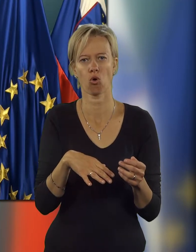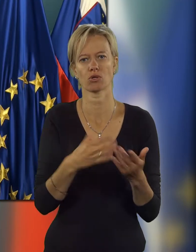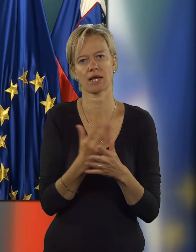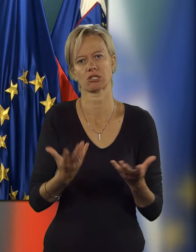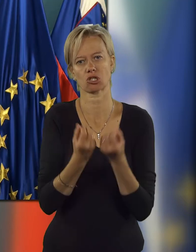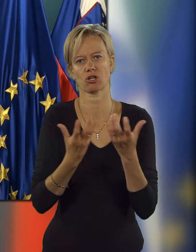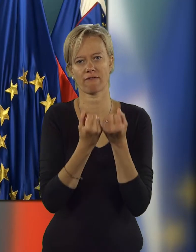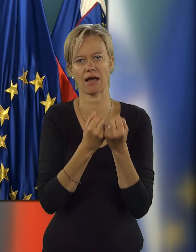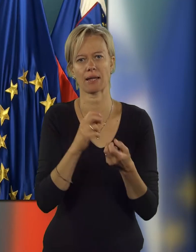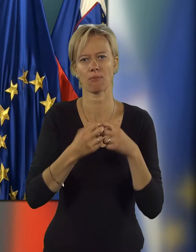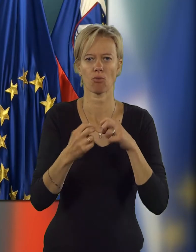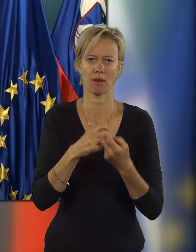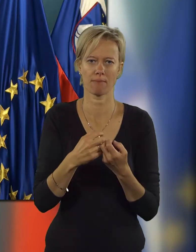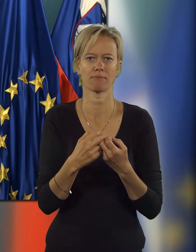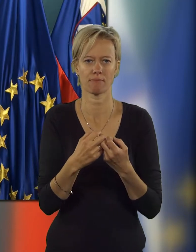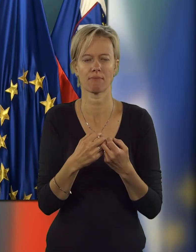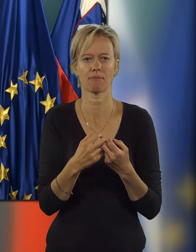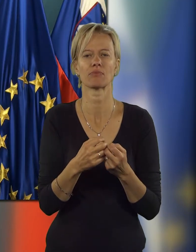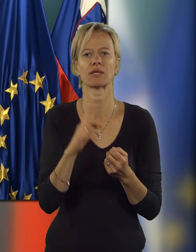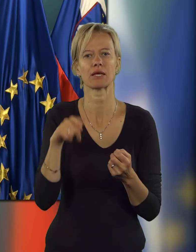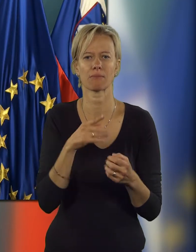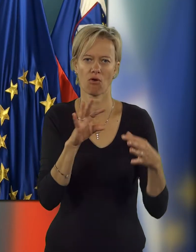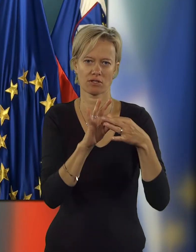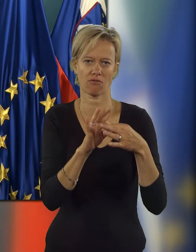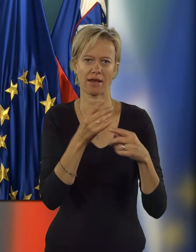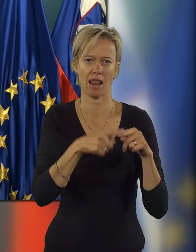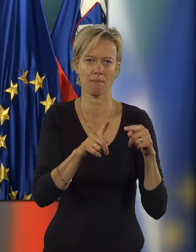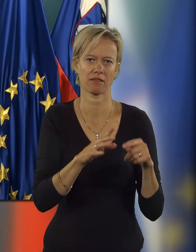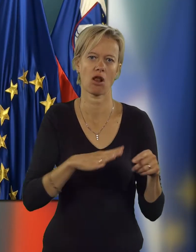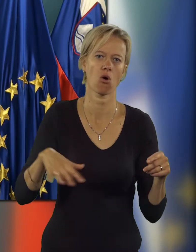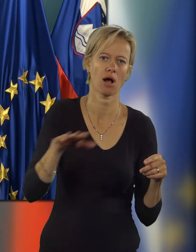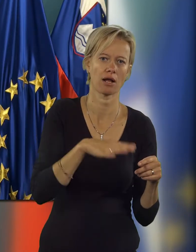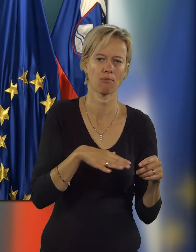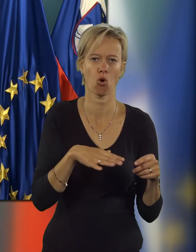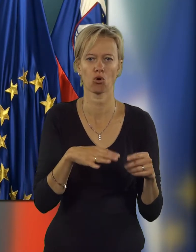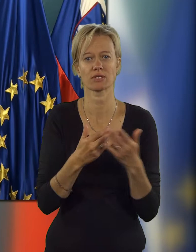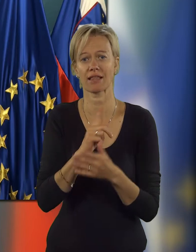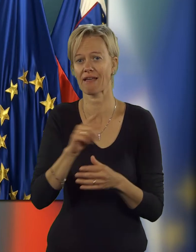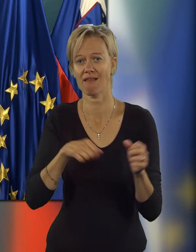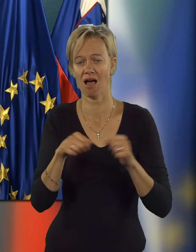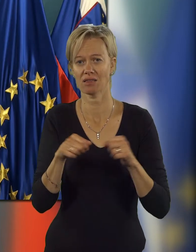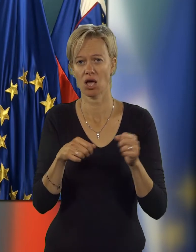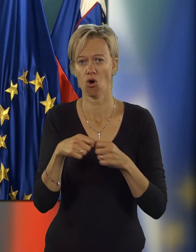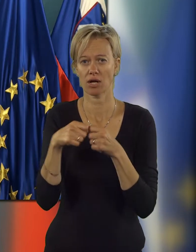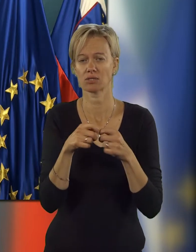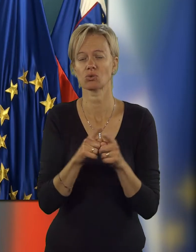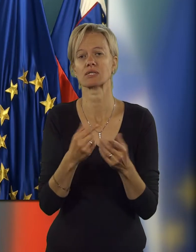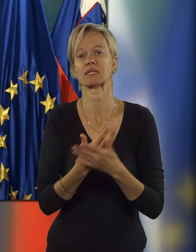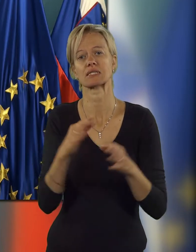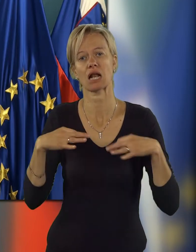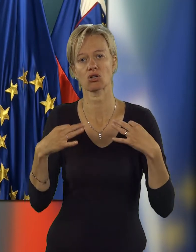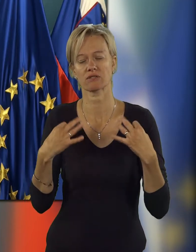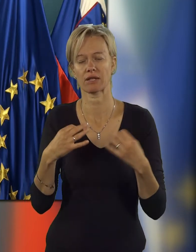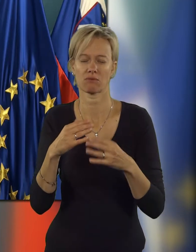za razreševanje socialnih stik in povezovalni element v lokalnem okolju, za nevladne organizacije, če želite, tudi